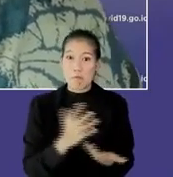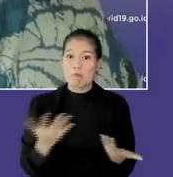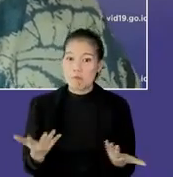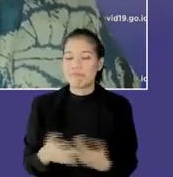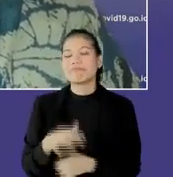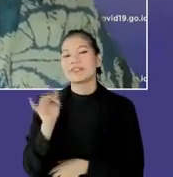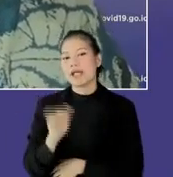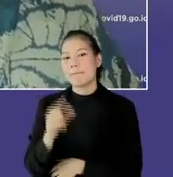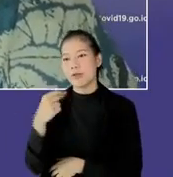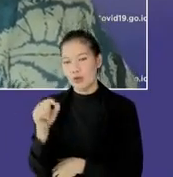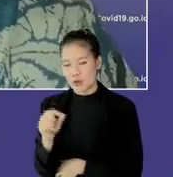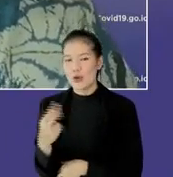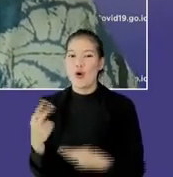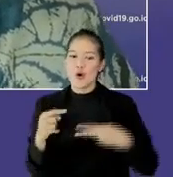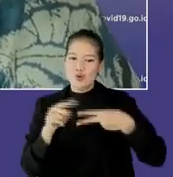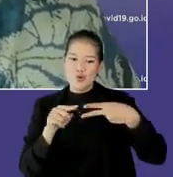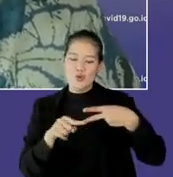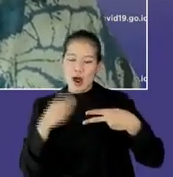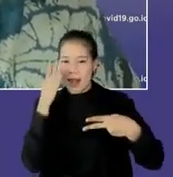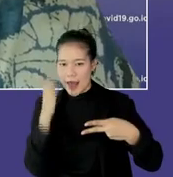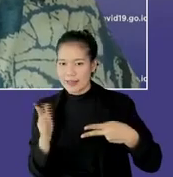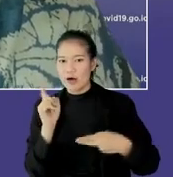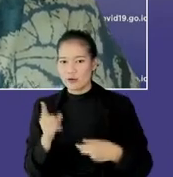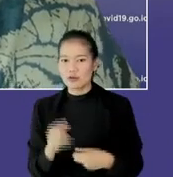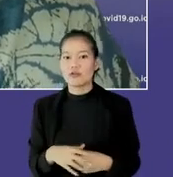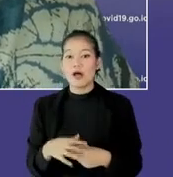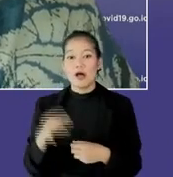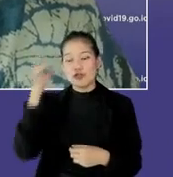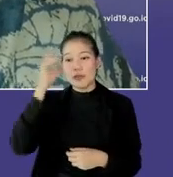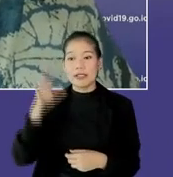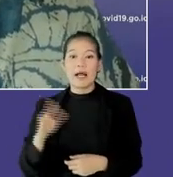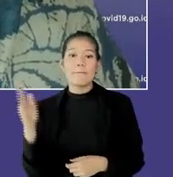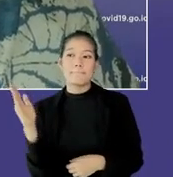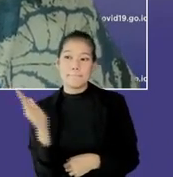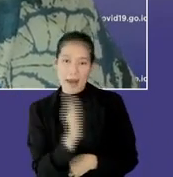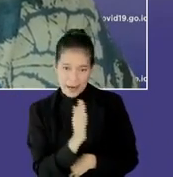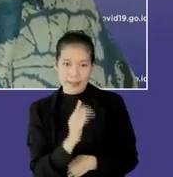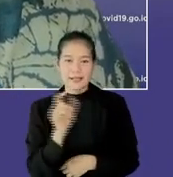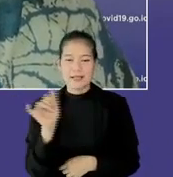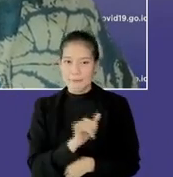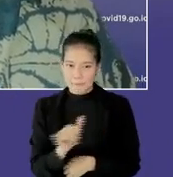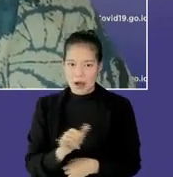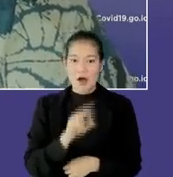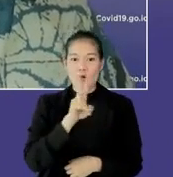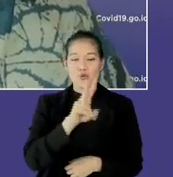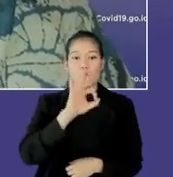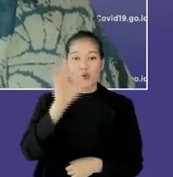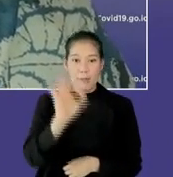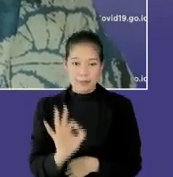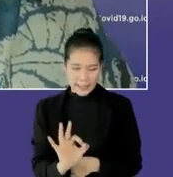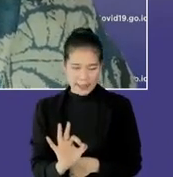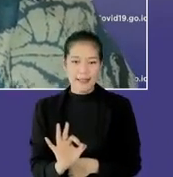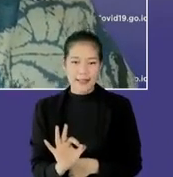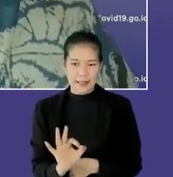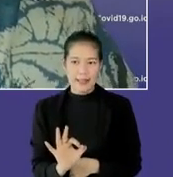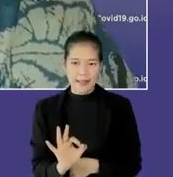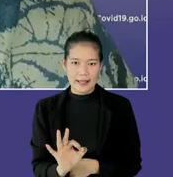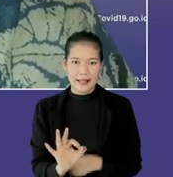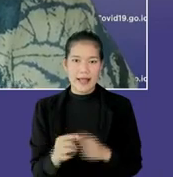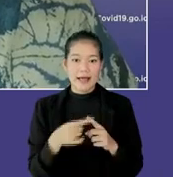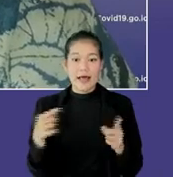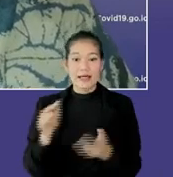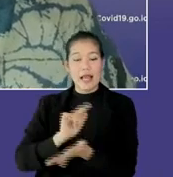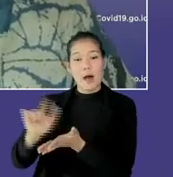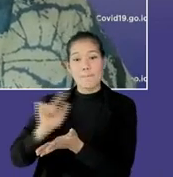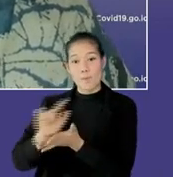Betul, jadi dua hal itu yang harus kita lihat, Sumatera Barat ini juga sama, sekitar di kisaran 20 persen, 19,74 persen, dari